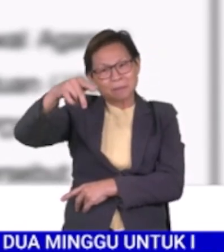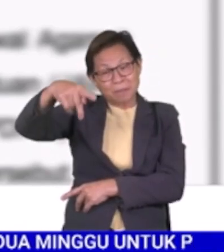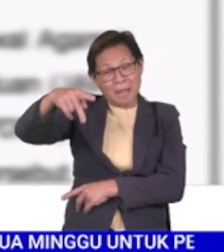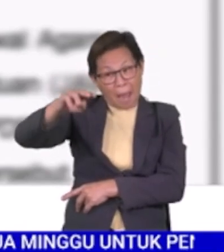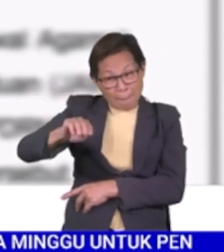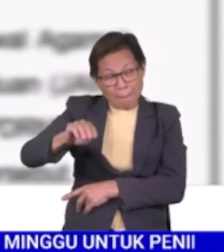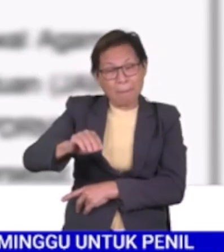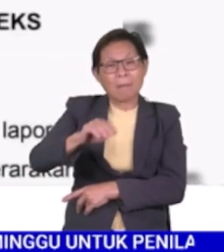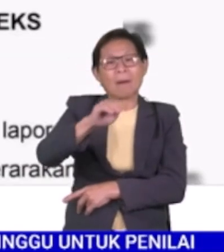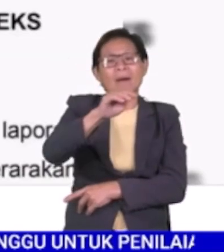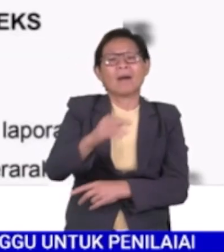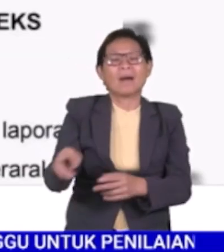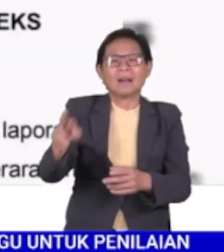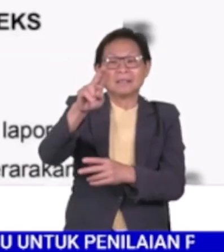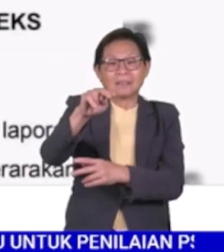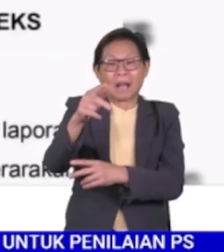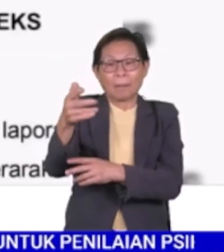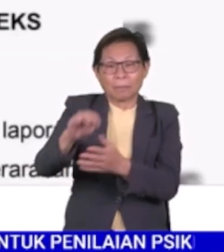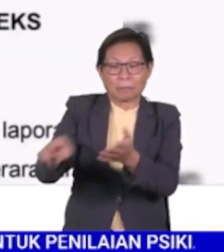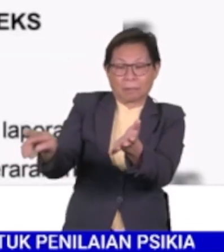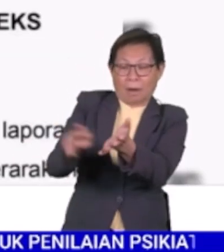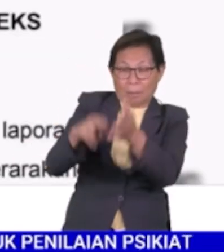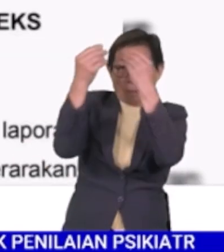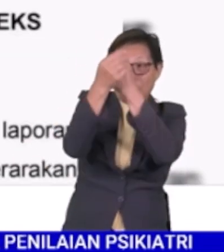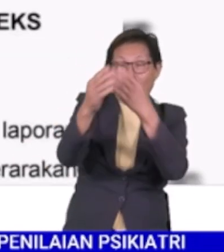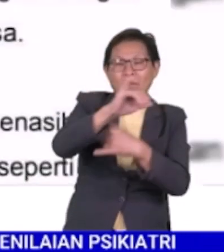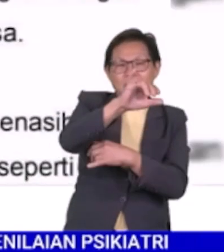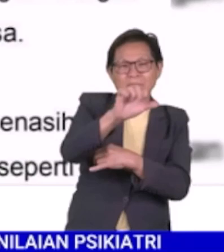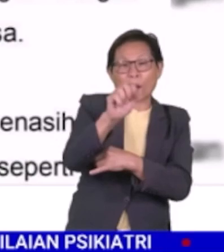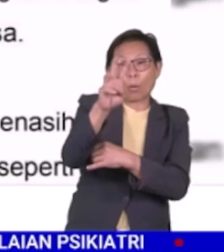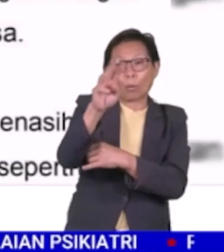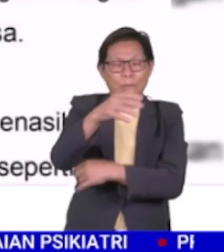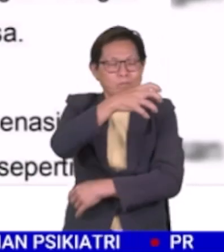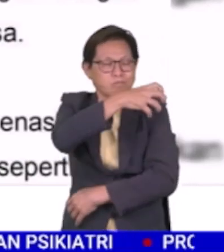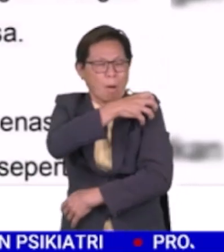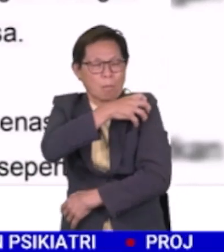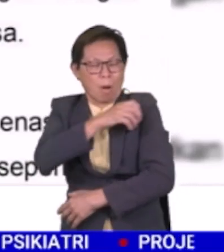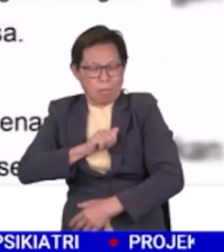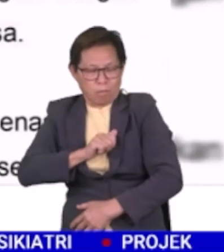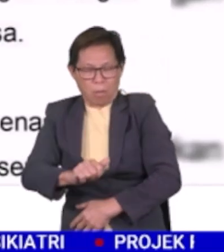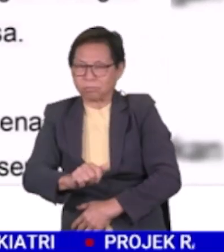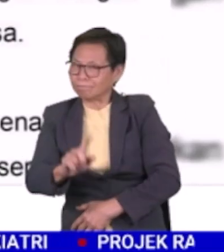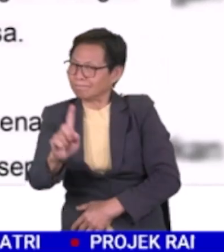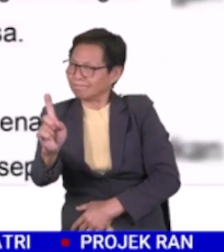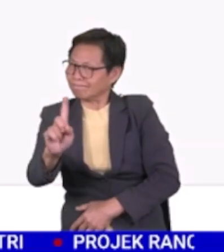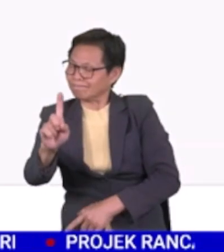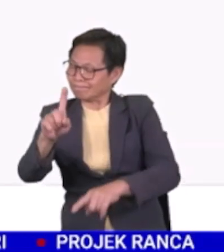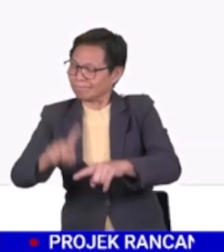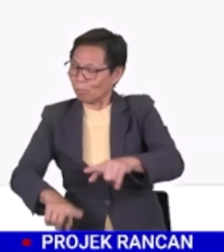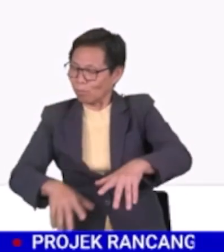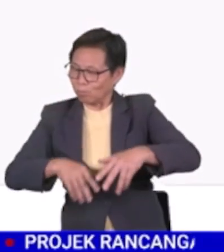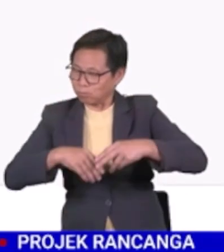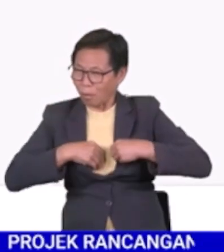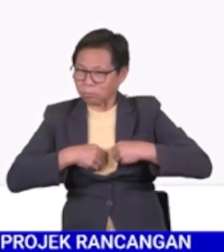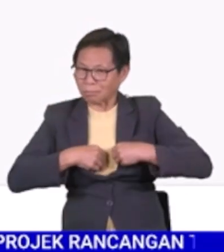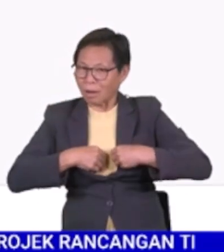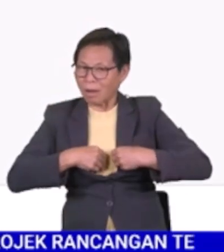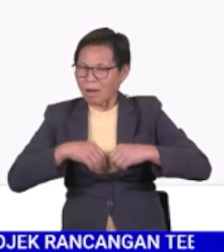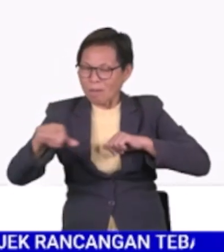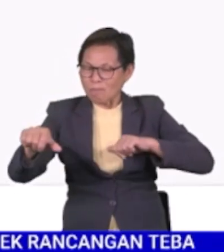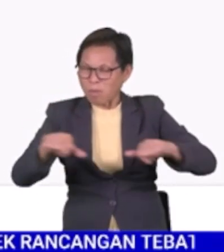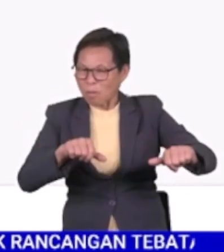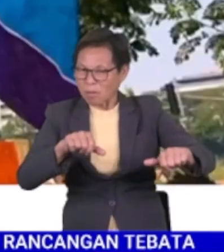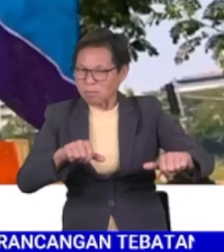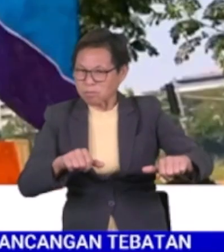Naim Mohtar melalui satu kenyataan memaklumkan, Jawi selaku pihak berkuasa agama tidak akan berkompromi dengan sebarang